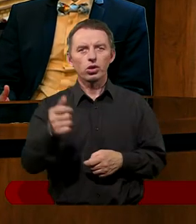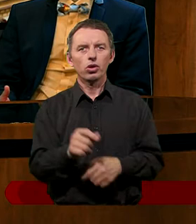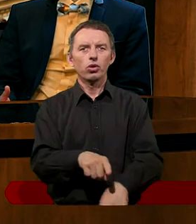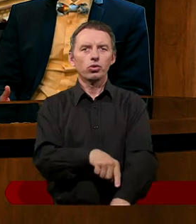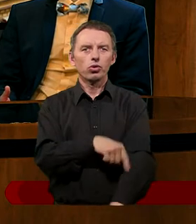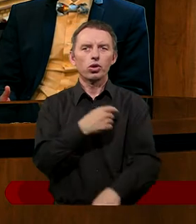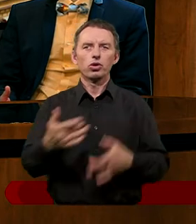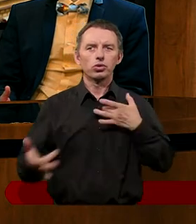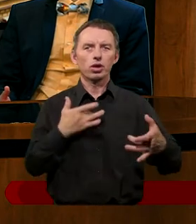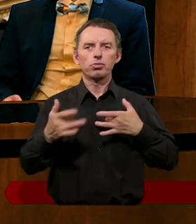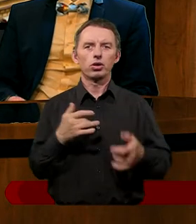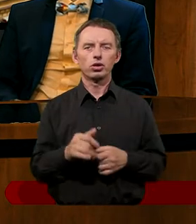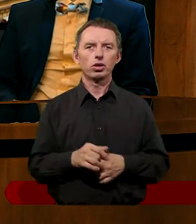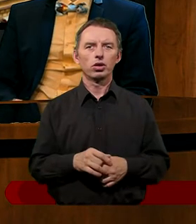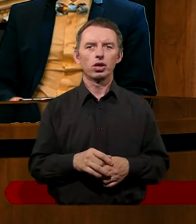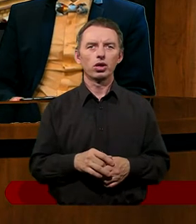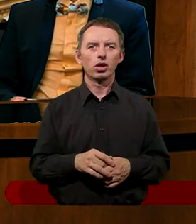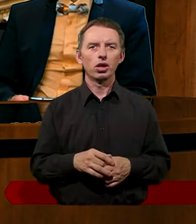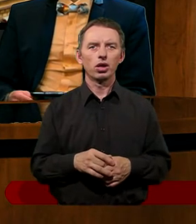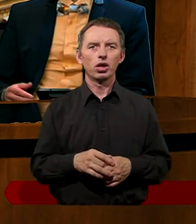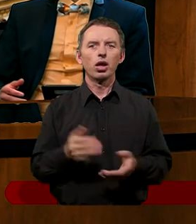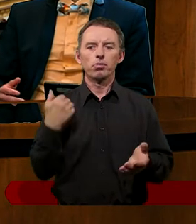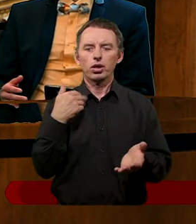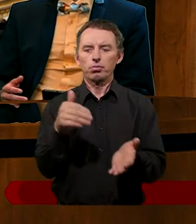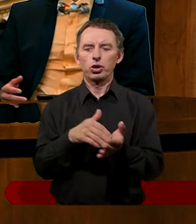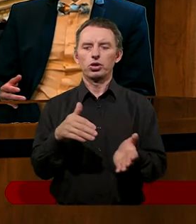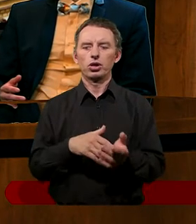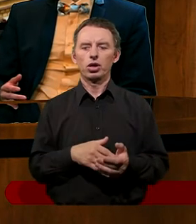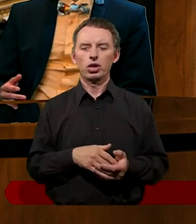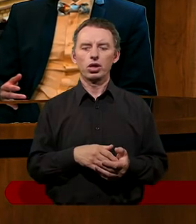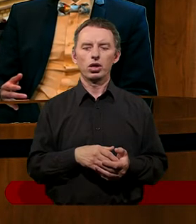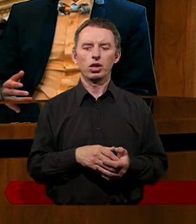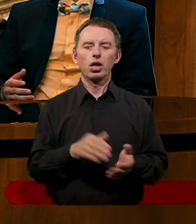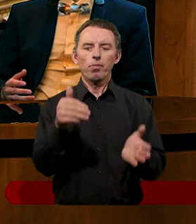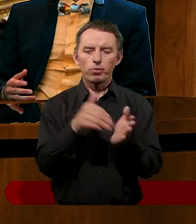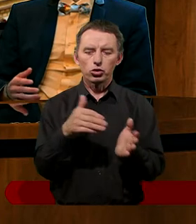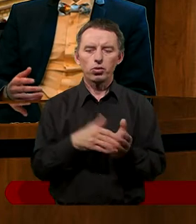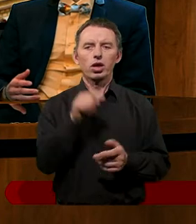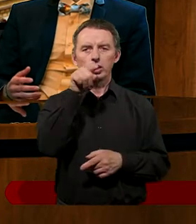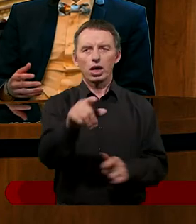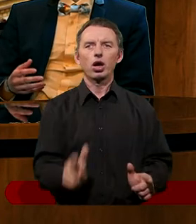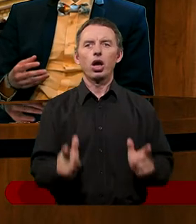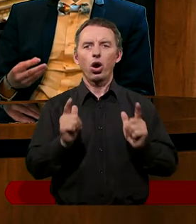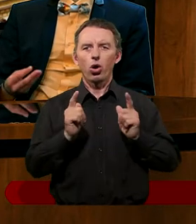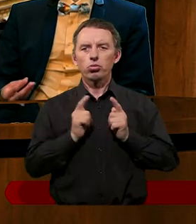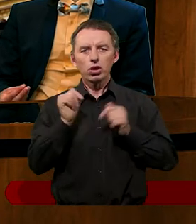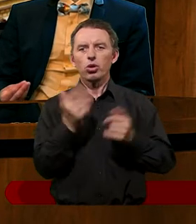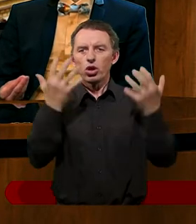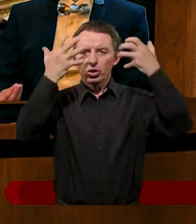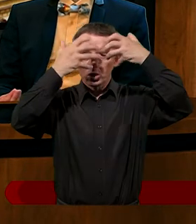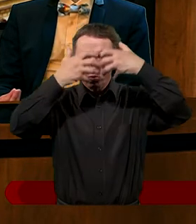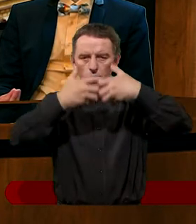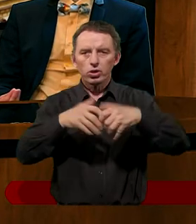cierpieli w jakiś sposób. Byli w potrzebie. Byli w potrzebie, tak. No to oni też potrzebowali tego odpoczynku, bo nie mogli się skupić na